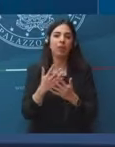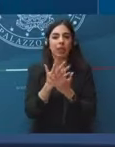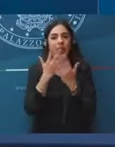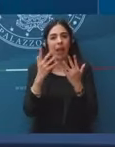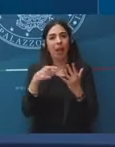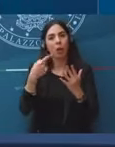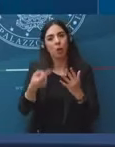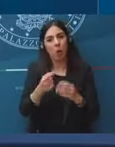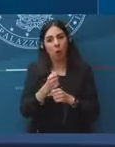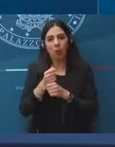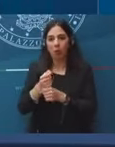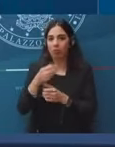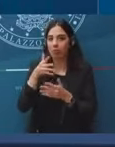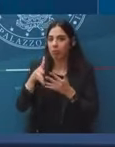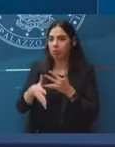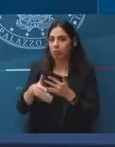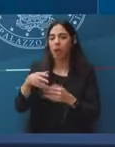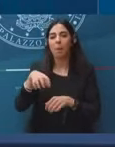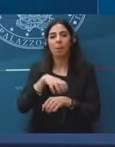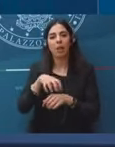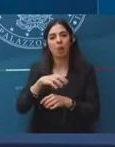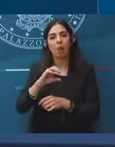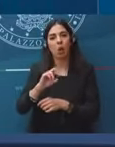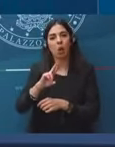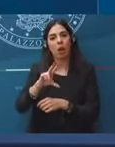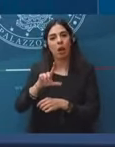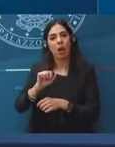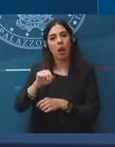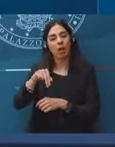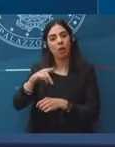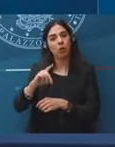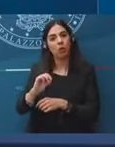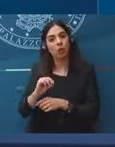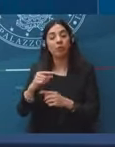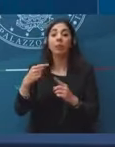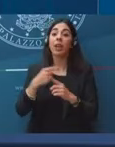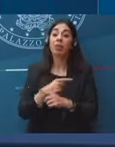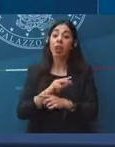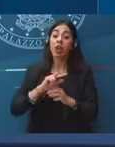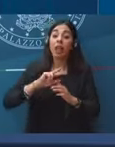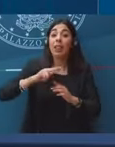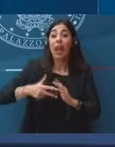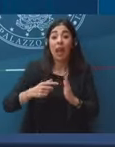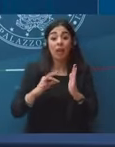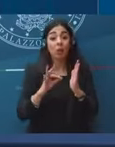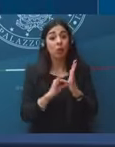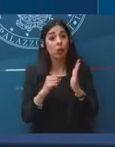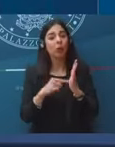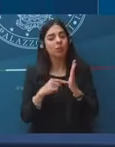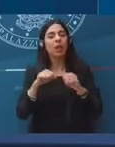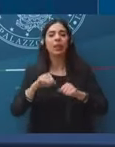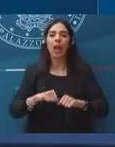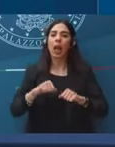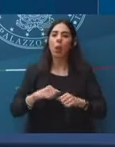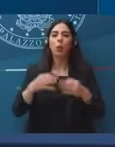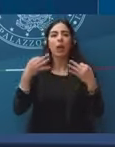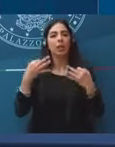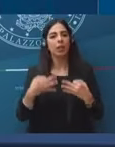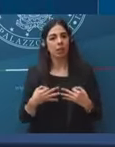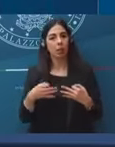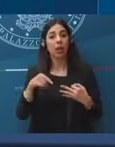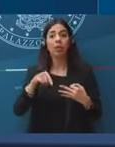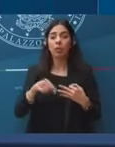Ministro Orlando. Terzo pilastro invece è salute e sicurezza. Qui stanziamo quasi 5